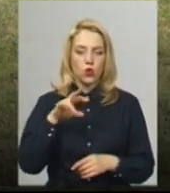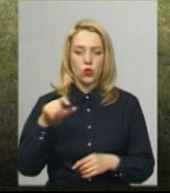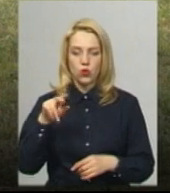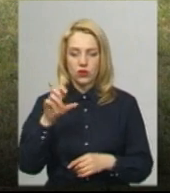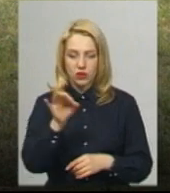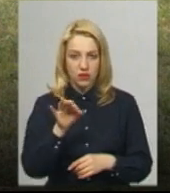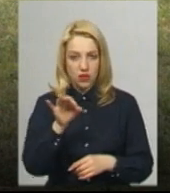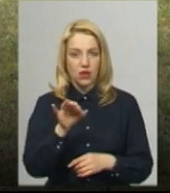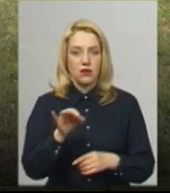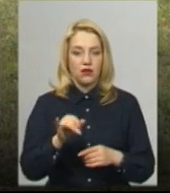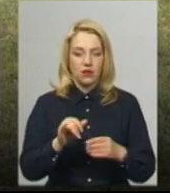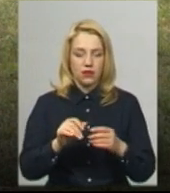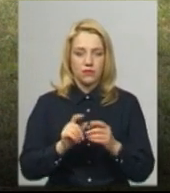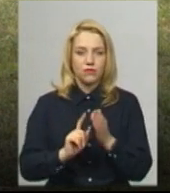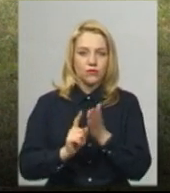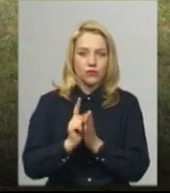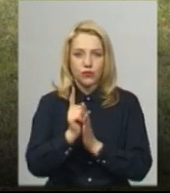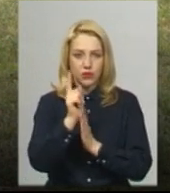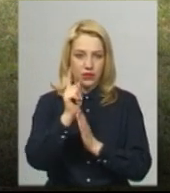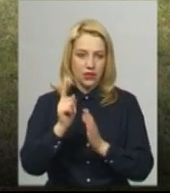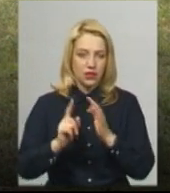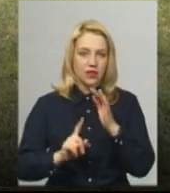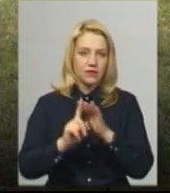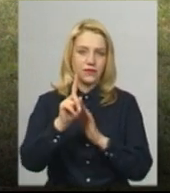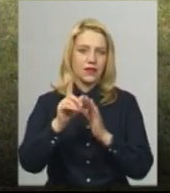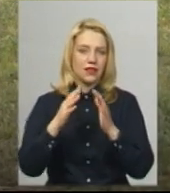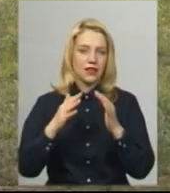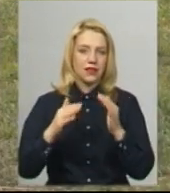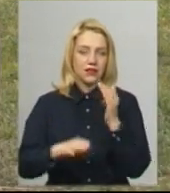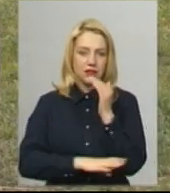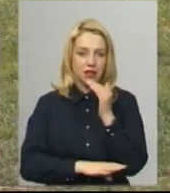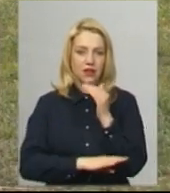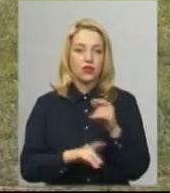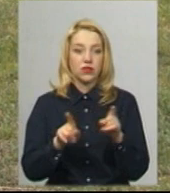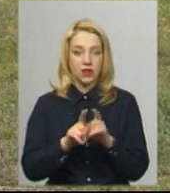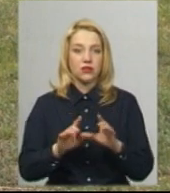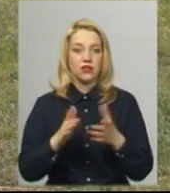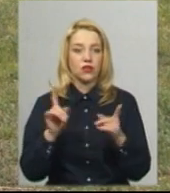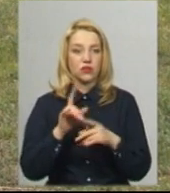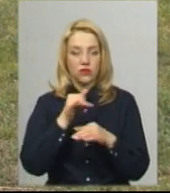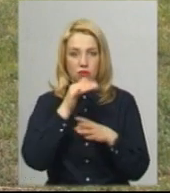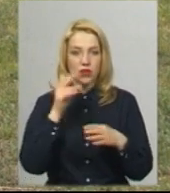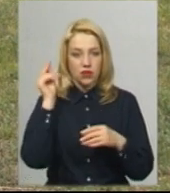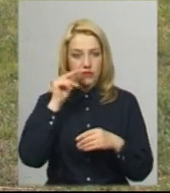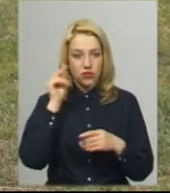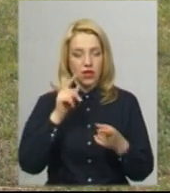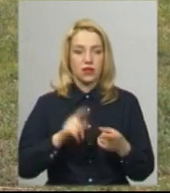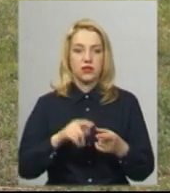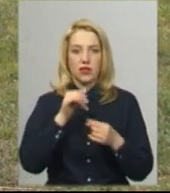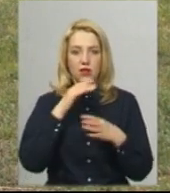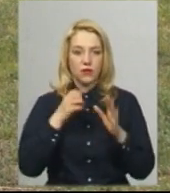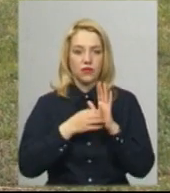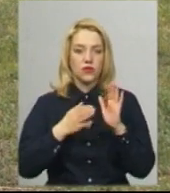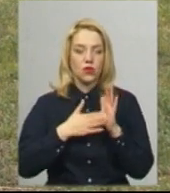це місце в пам'ять про себе, про свій рік випуску. І раз так сталося, що ми не могли навчатися, що ми не могли відзначати